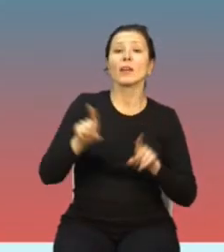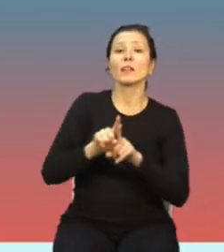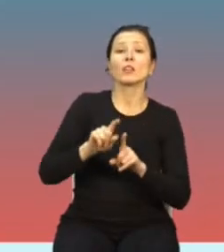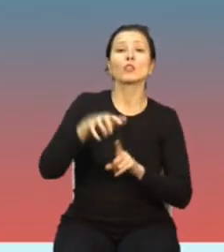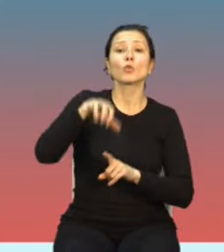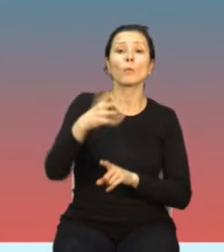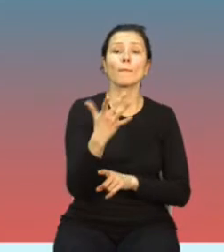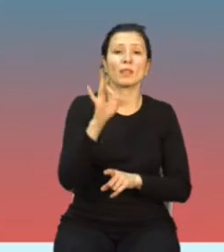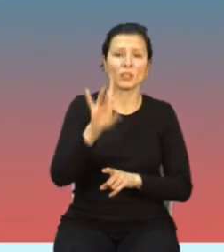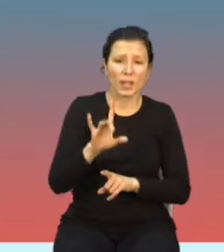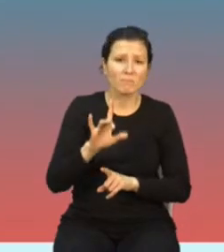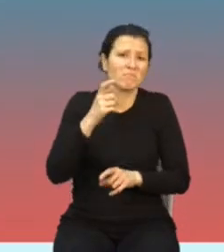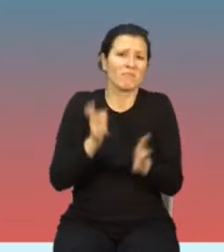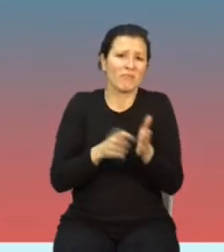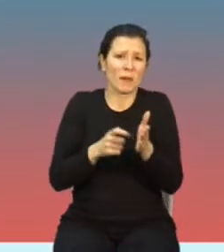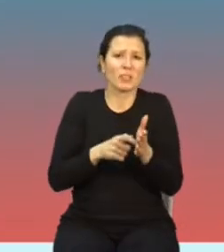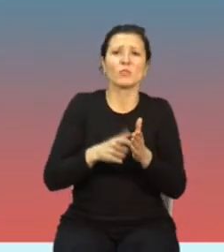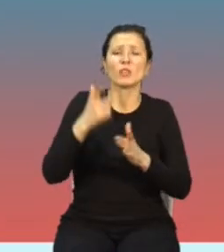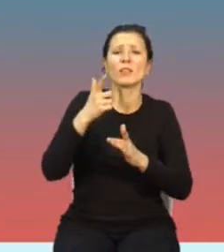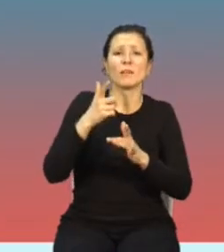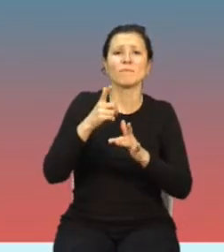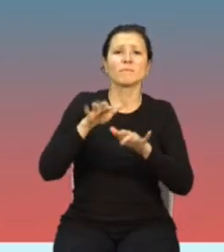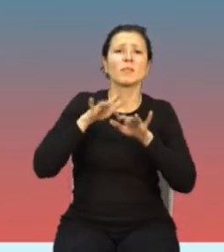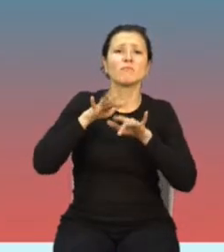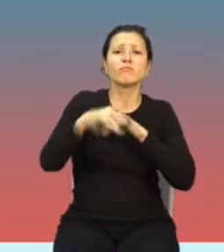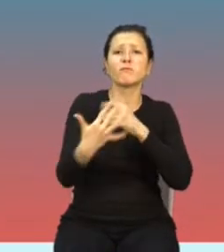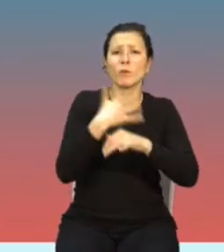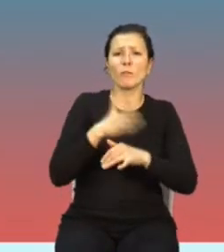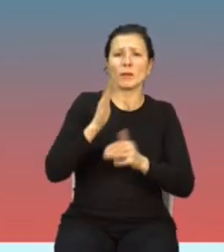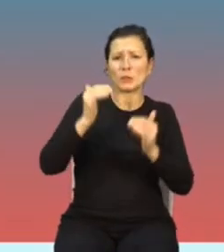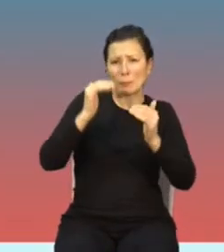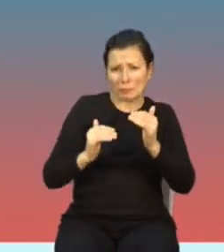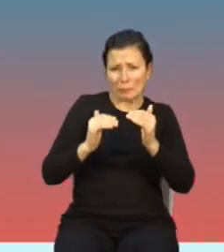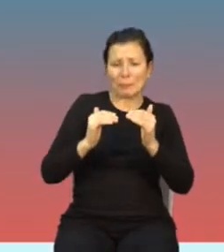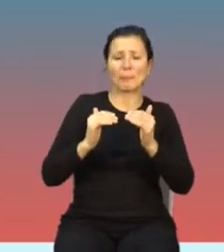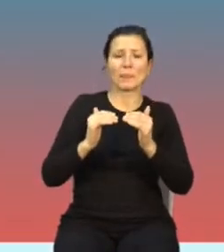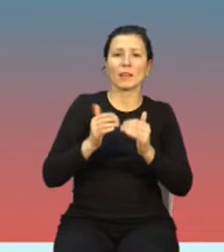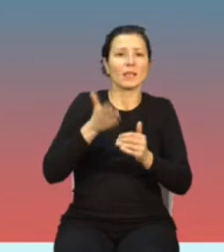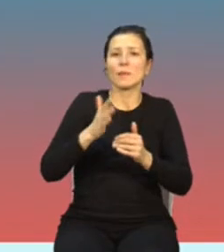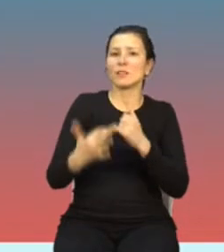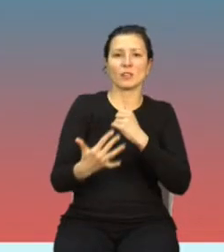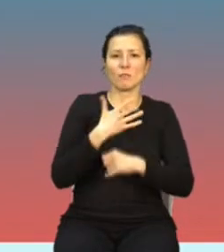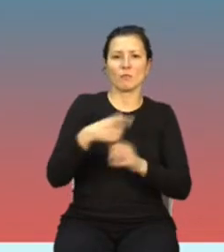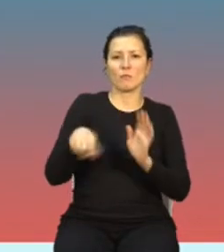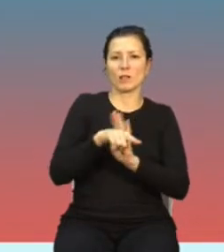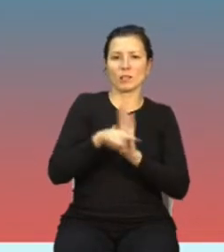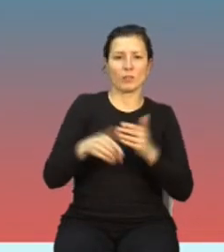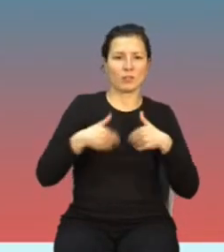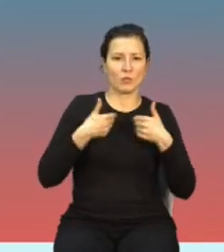pozostanie niska w stosunku do wytycznych i jako taka nie powinna być konsekwencji dla zdrowia publicznego.